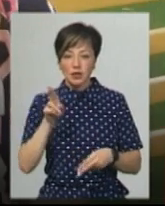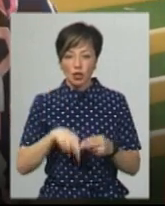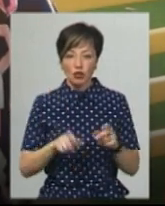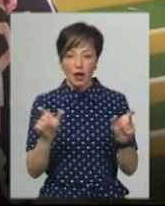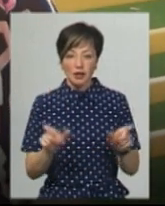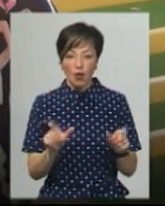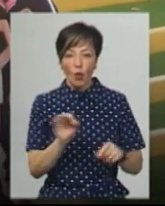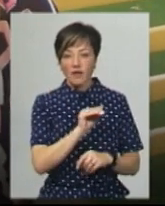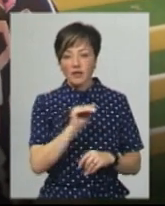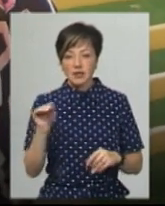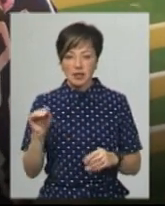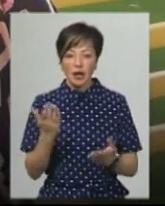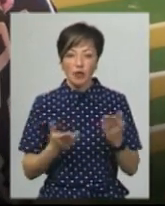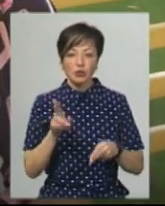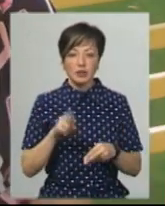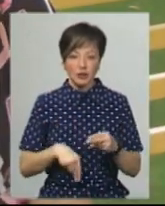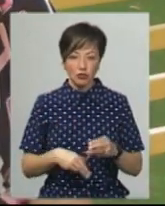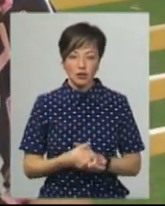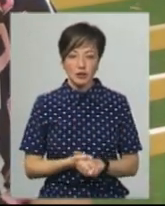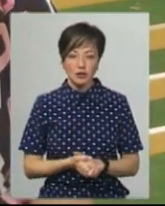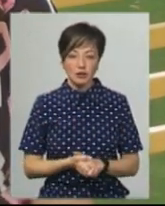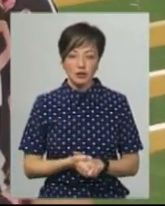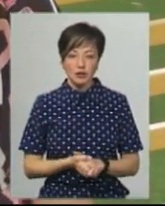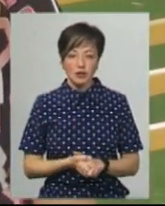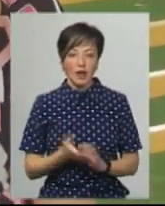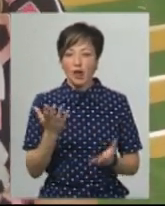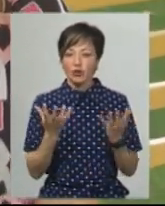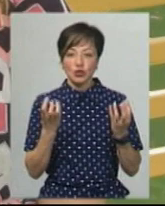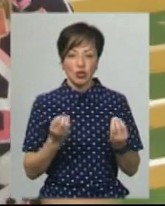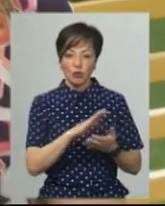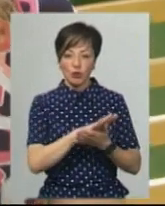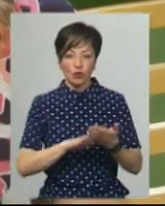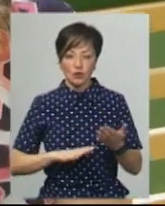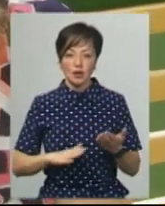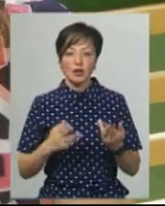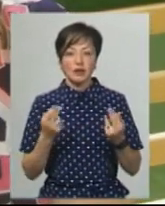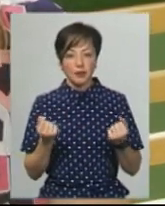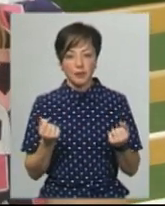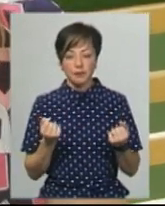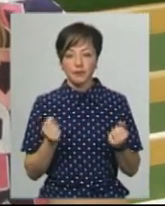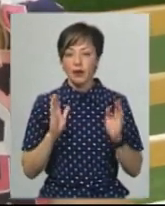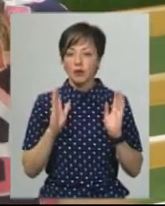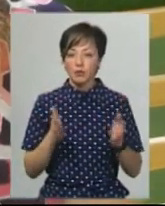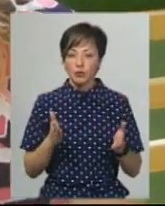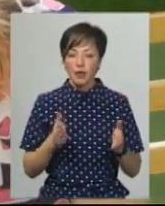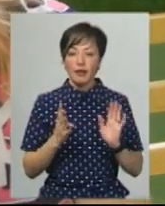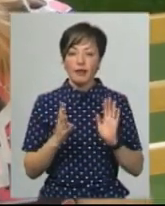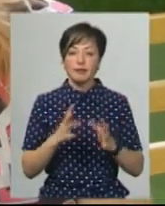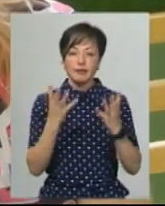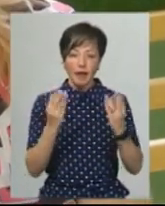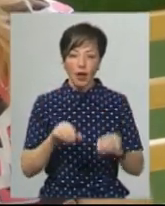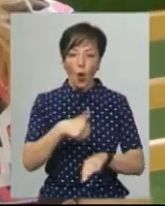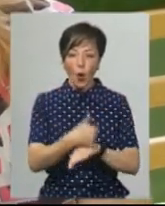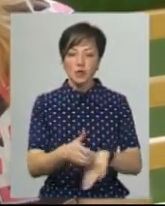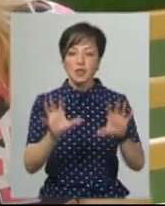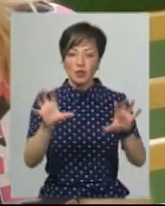карантин офіційний, якщо закінчиться, якщо не продовжать нас. Так, вже буде День Конституції, тоді